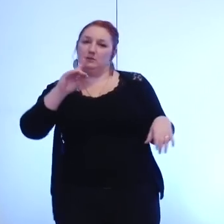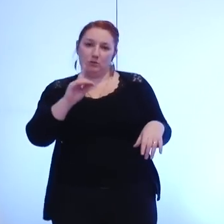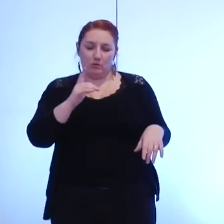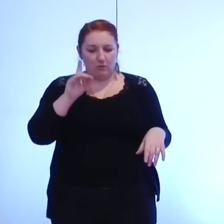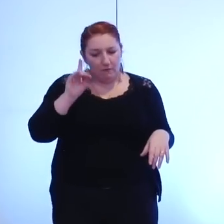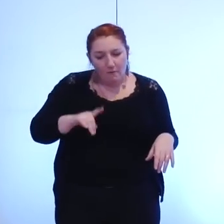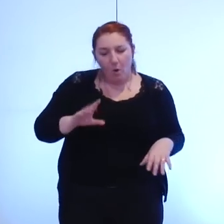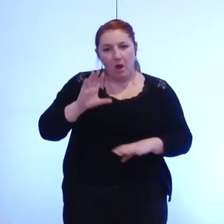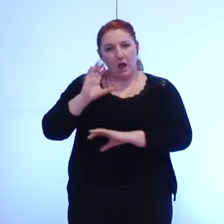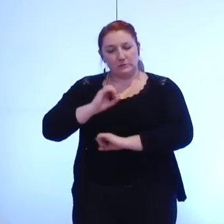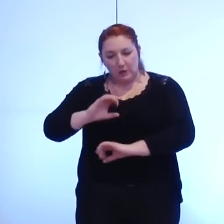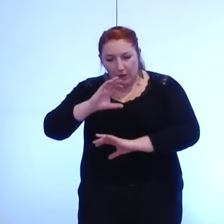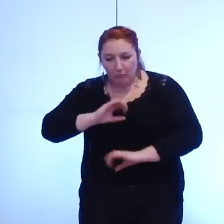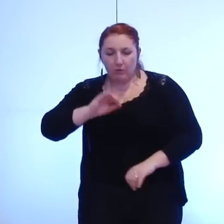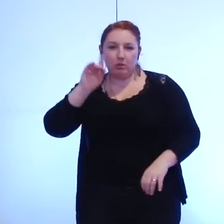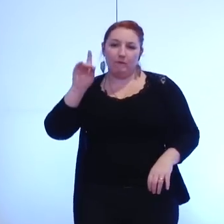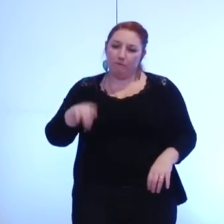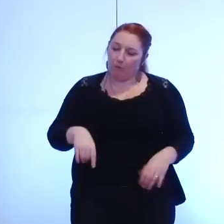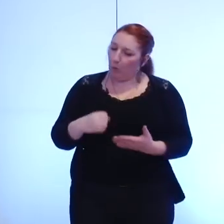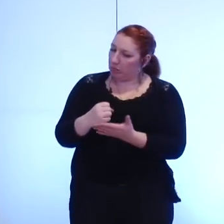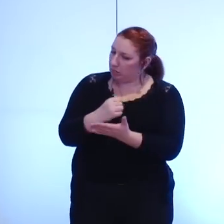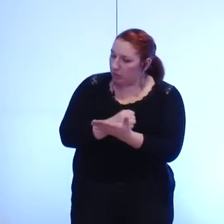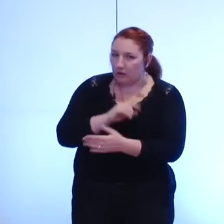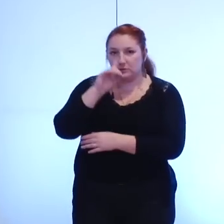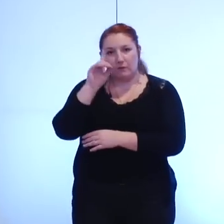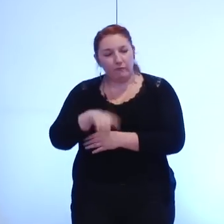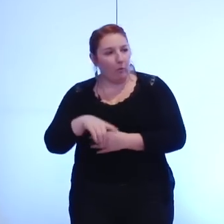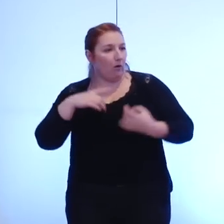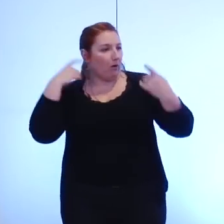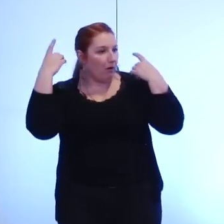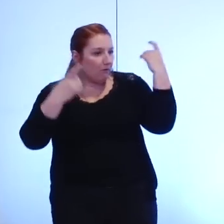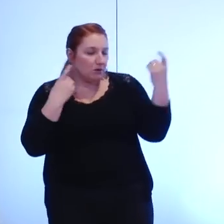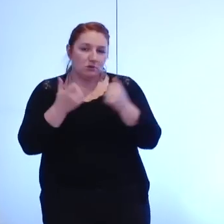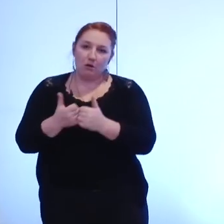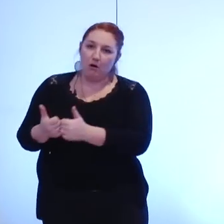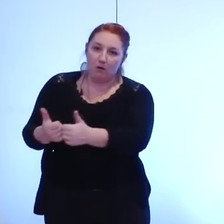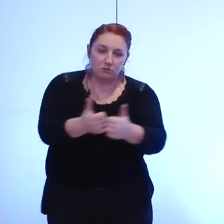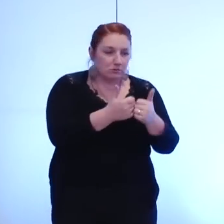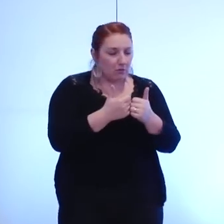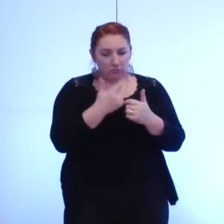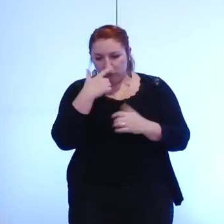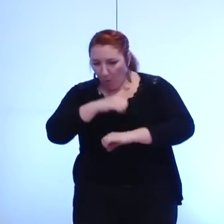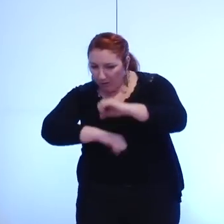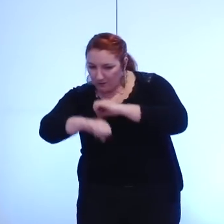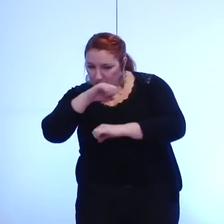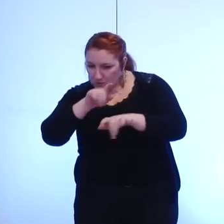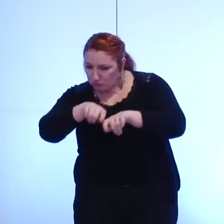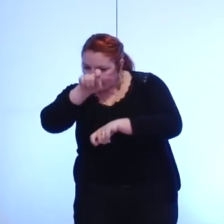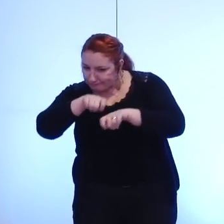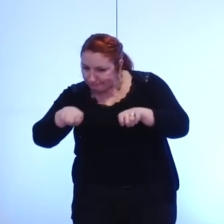fabriquer ensemble initier des dispositifs vérifier leur pertinence au cours du temps